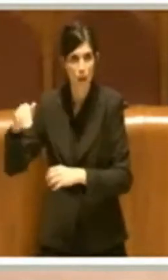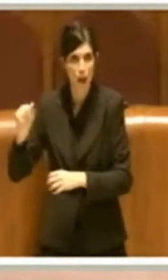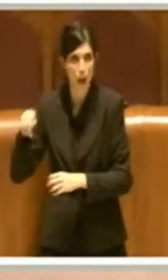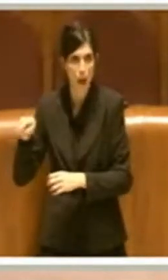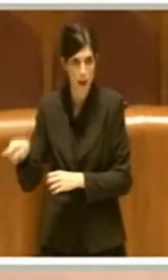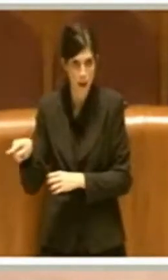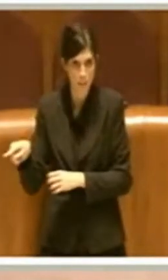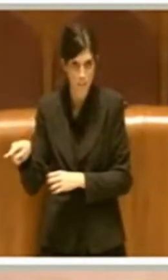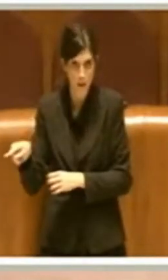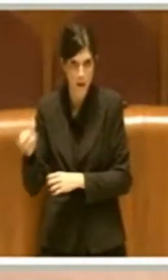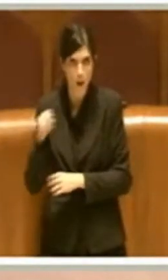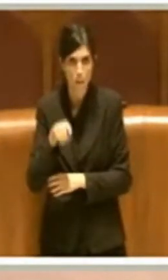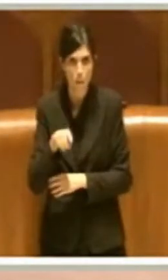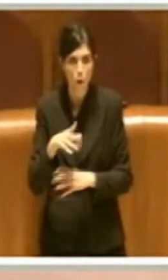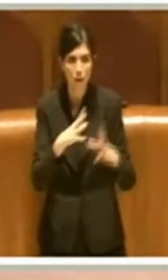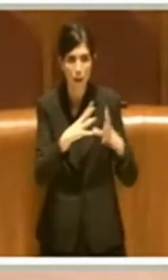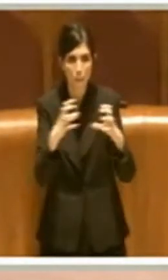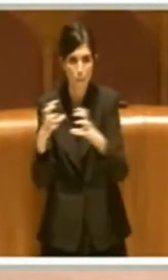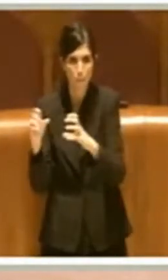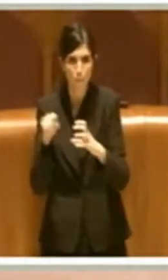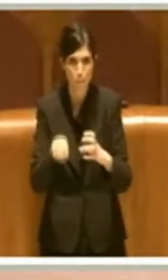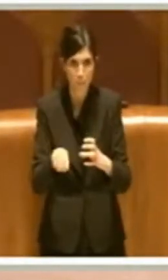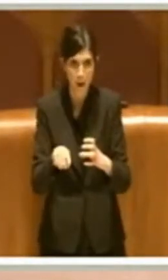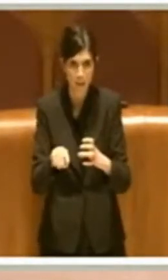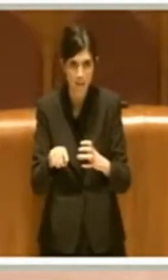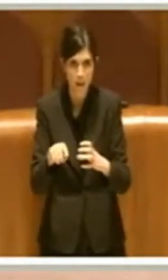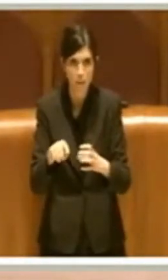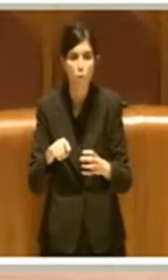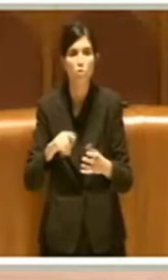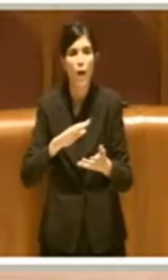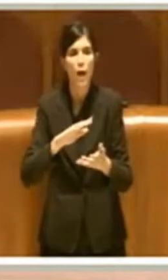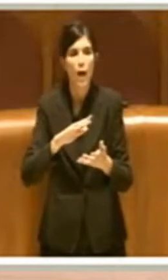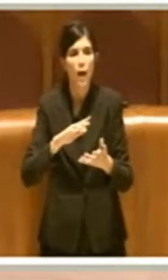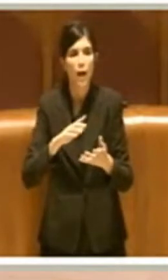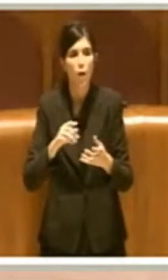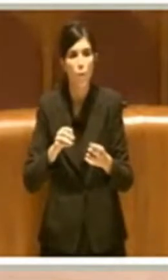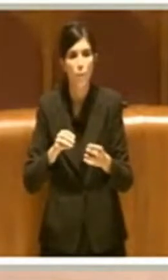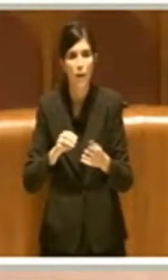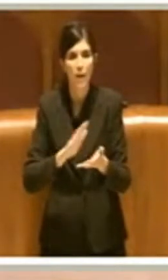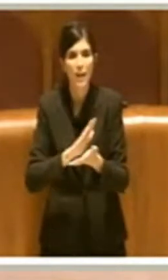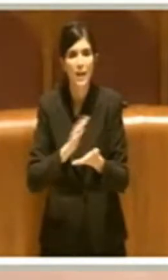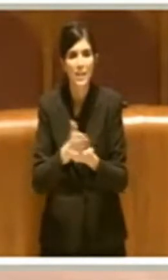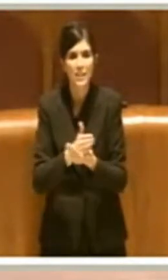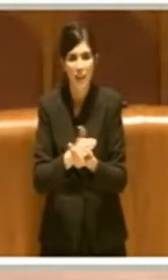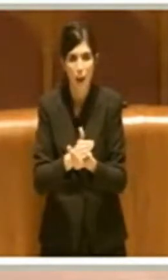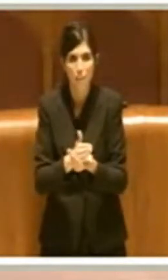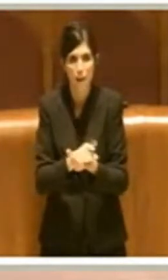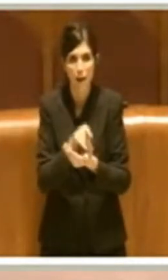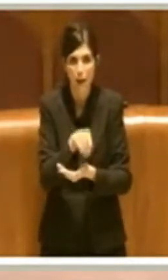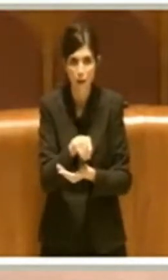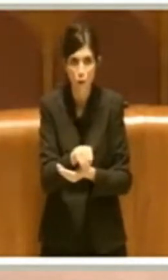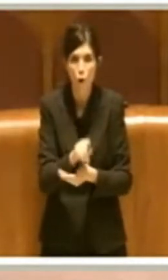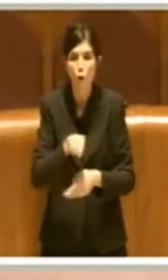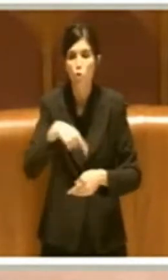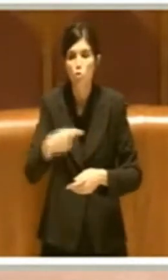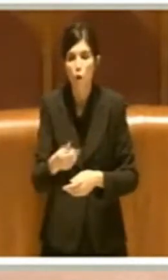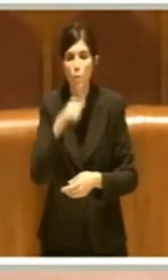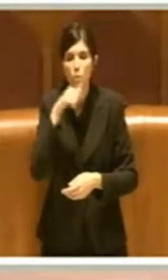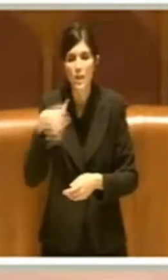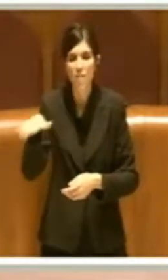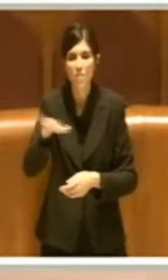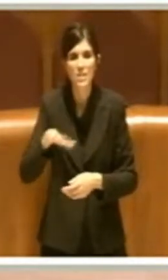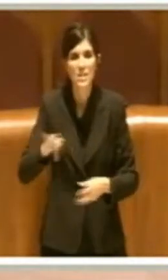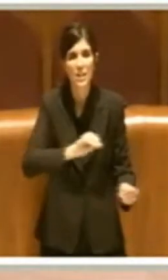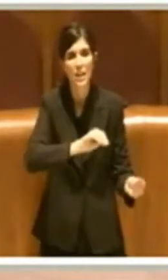con i rifiuti verso gli impianti nel trattamento intermedio e poi bisogna individuare i siti dove poter portare questi